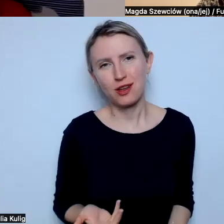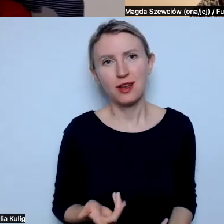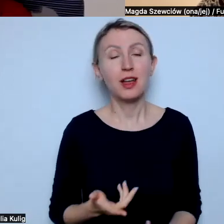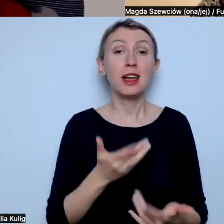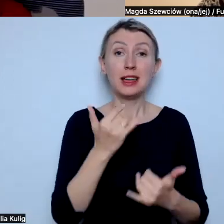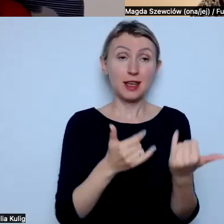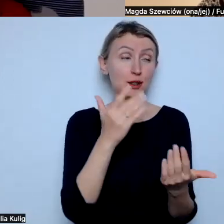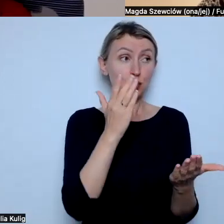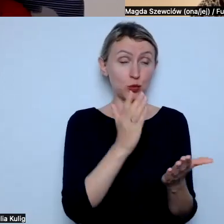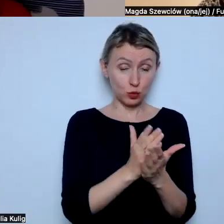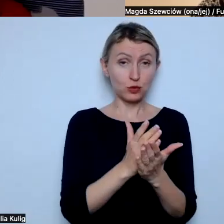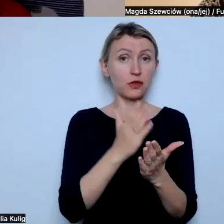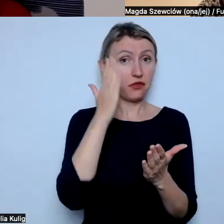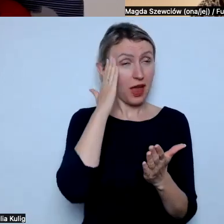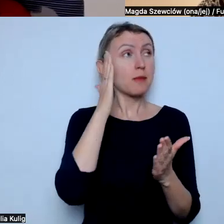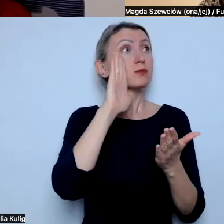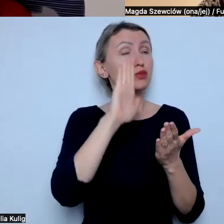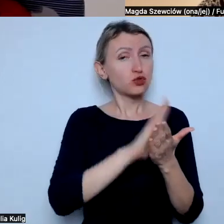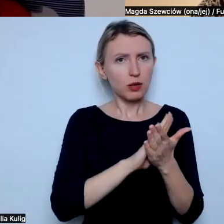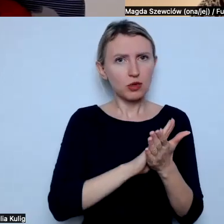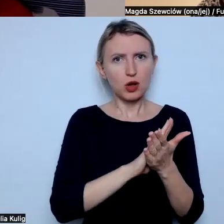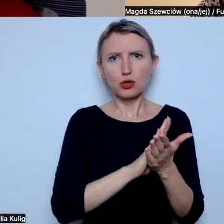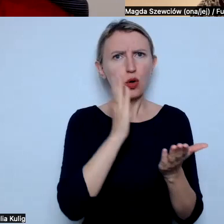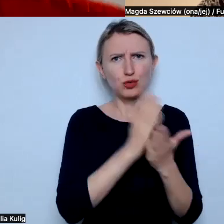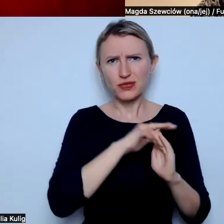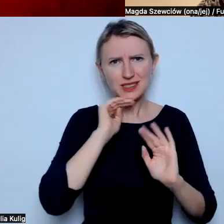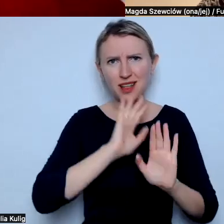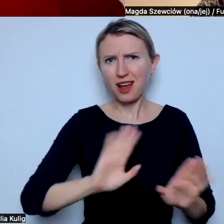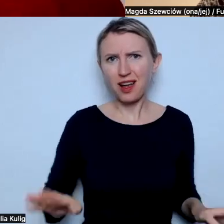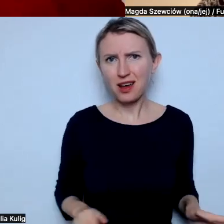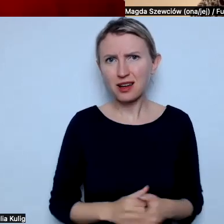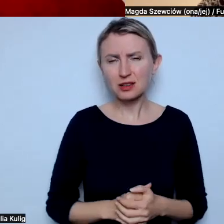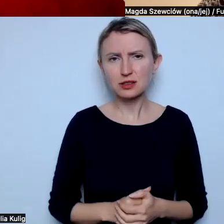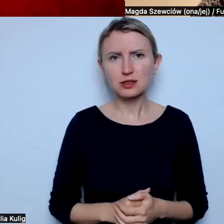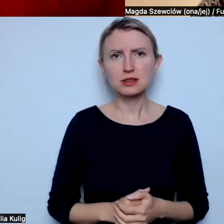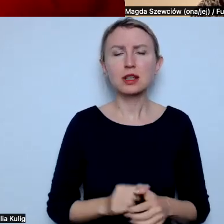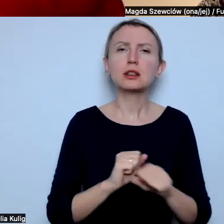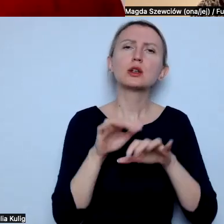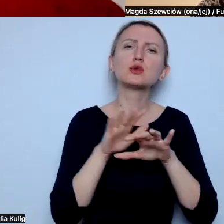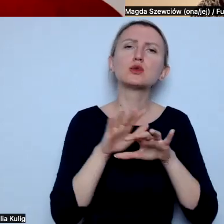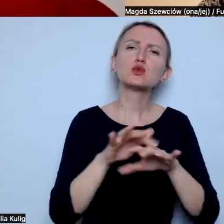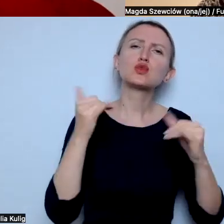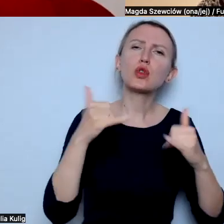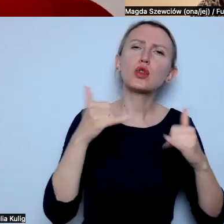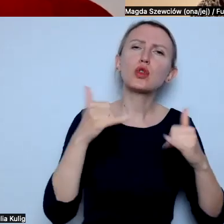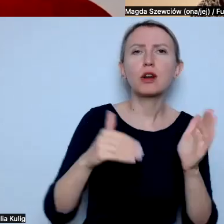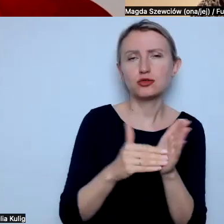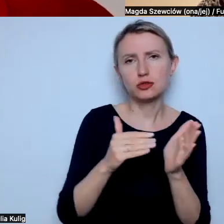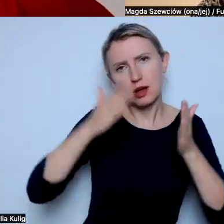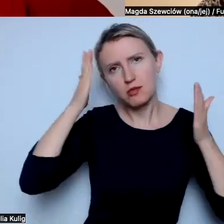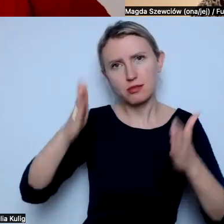wysokości zadania i przeprosił, to przestańmy biczować tę osobę. Naprawdę jest wiele innych zachowań, na których powinniśmy się